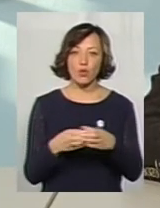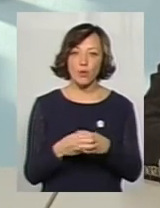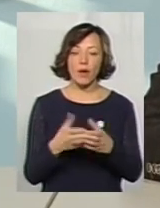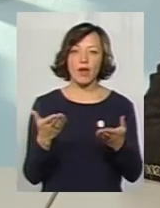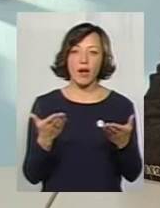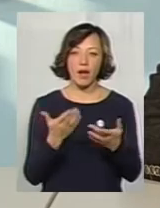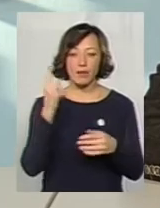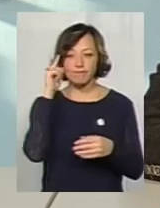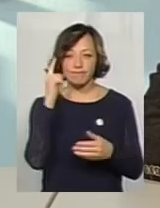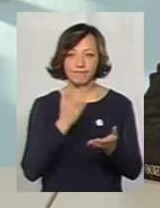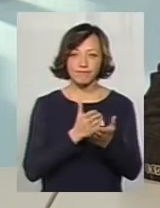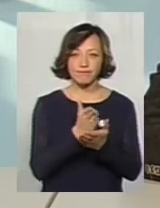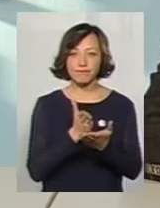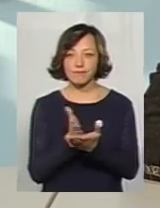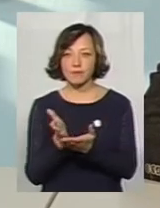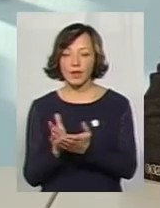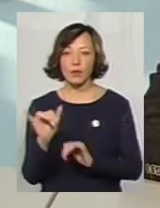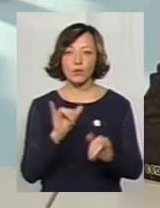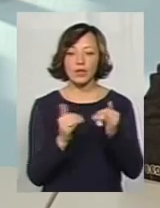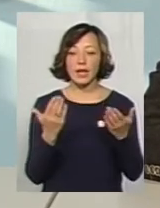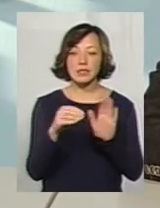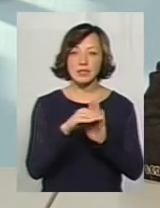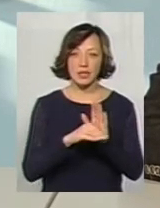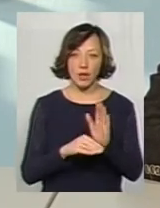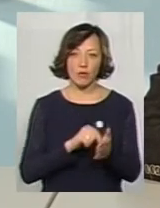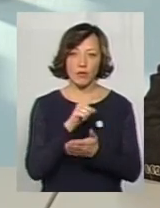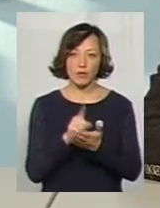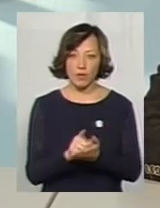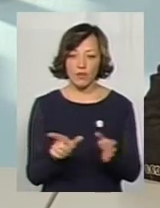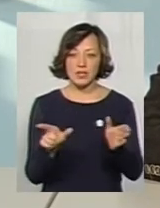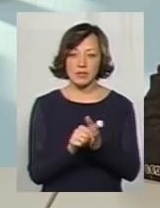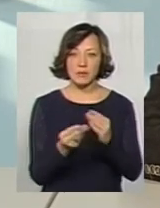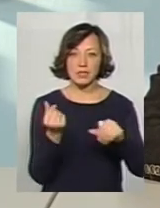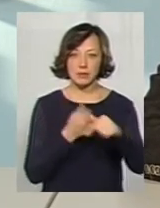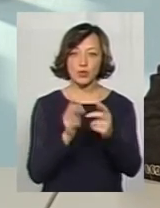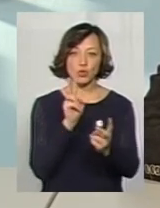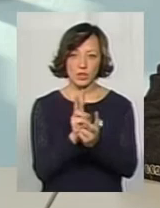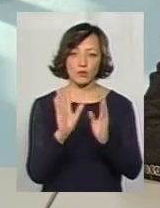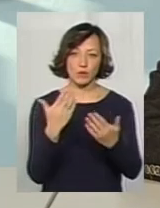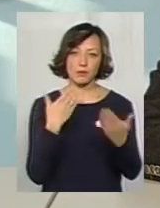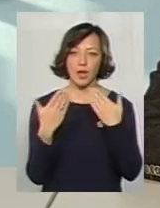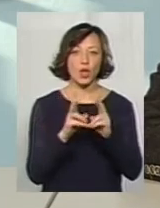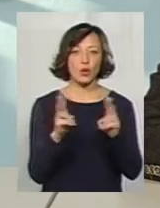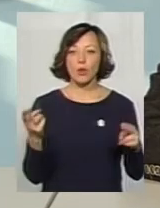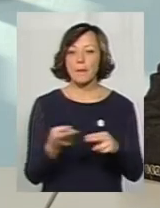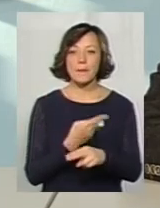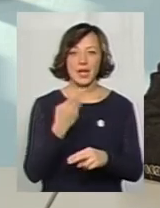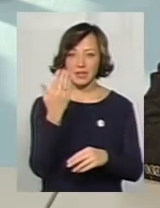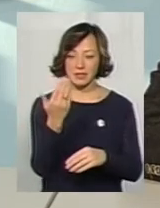відпрацьовує різні варіанти. Коли ми будемо бачити такі сценарії, ми обов'язково з підприємцями зустрінемося і будемо спілкуватися. Тобто, ніхто без